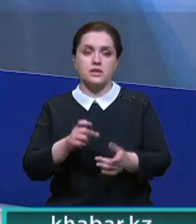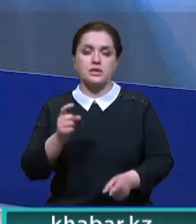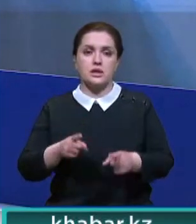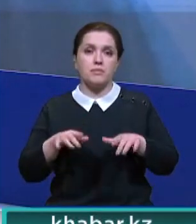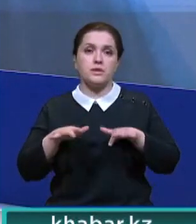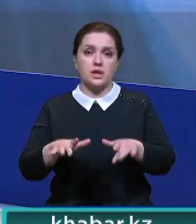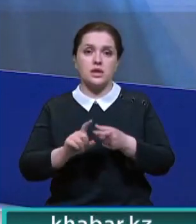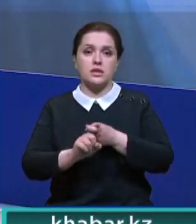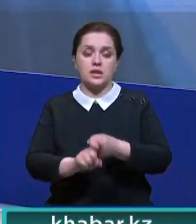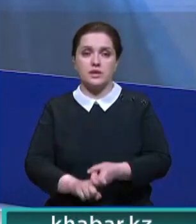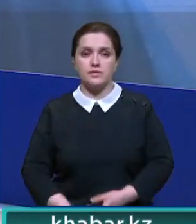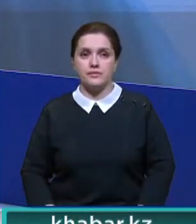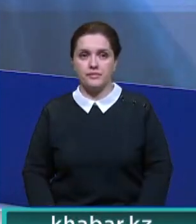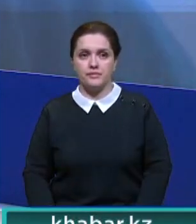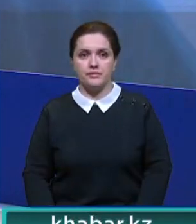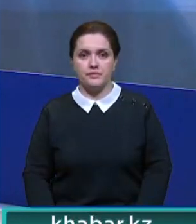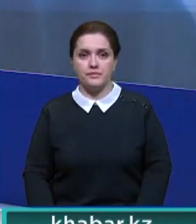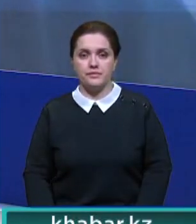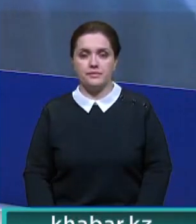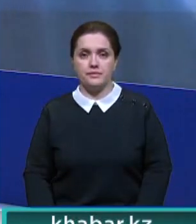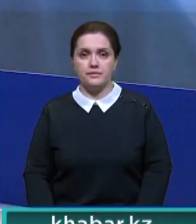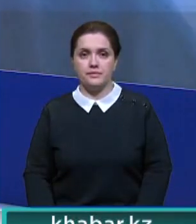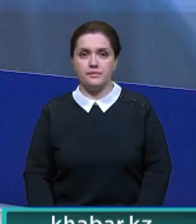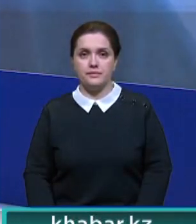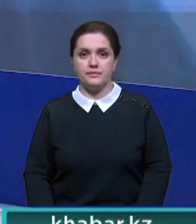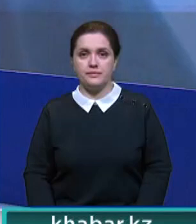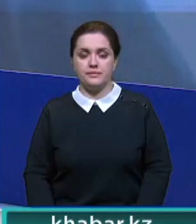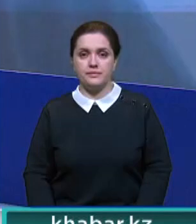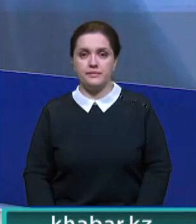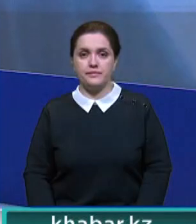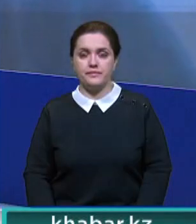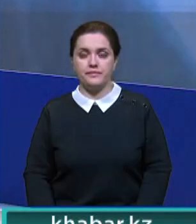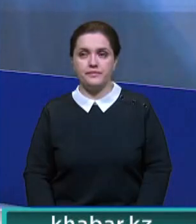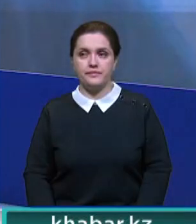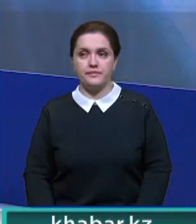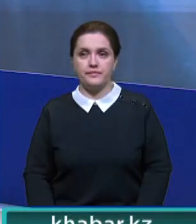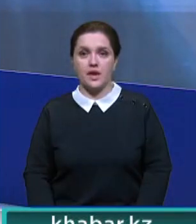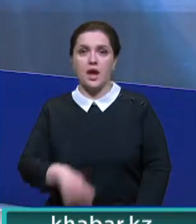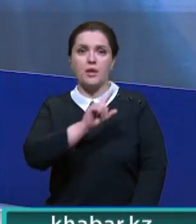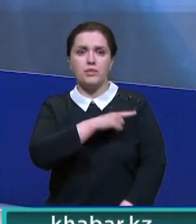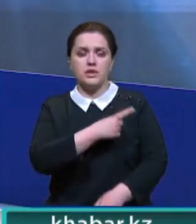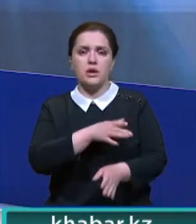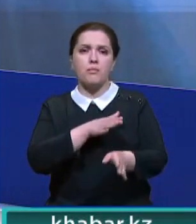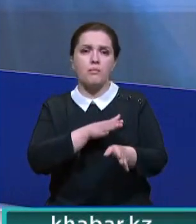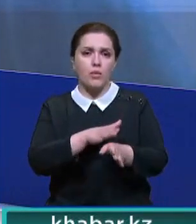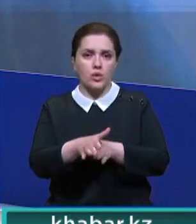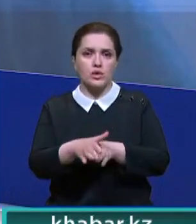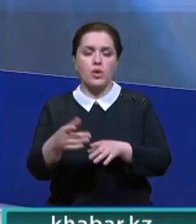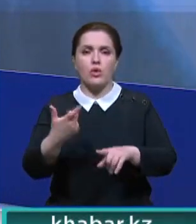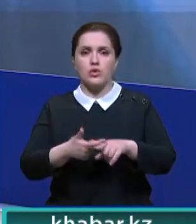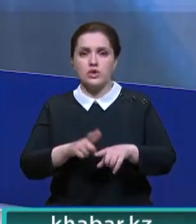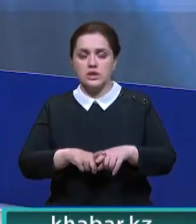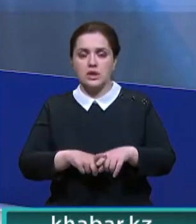заразиться этим вирусом. Есть бояться, действительно. больницы? это очень действительно. Больницы переполнены, больницы очень сильно